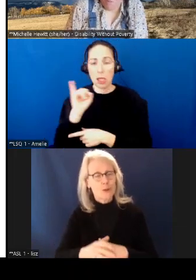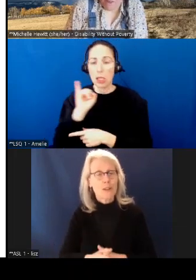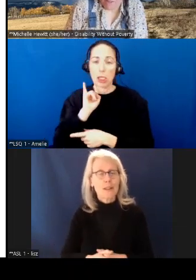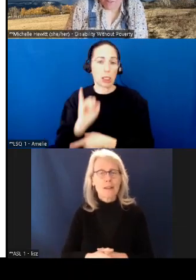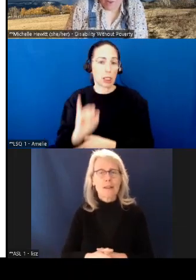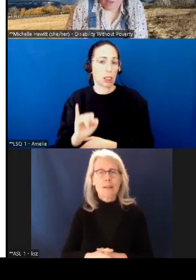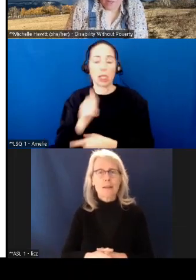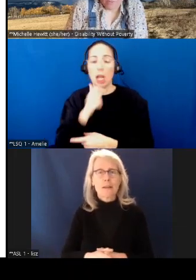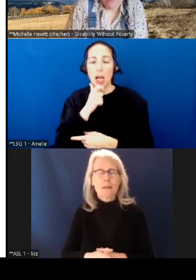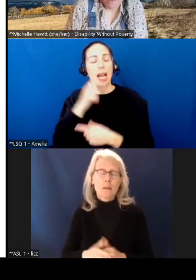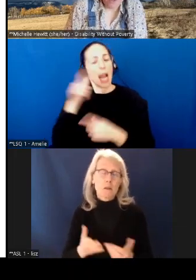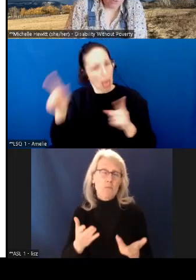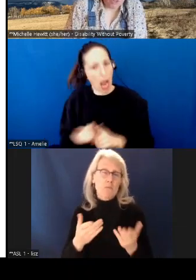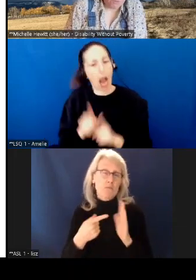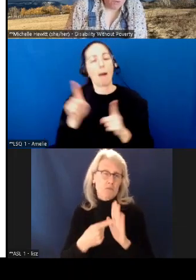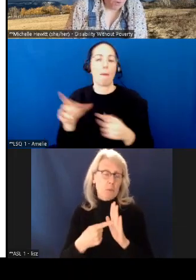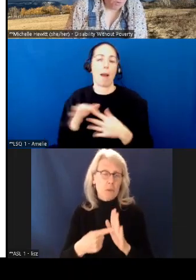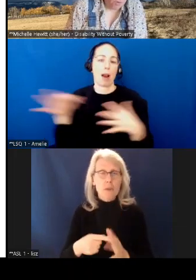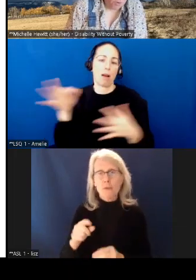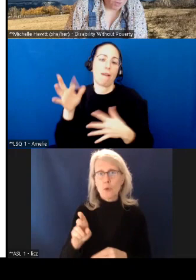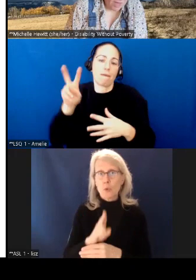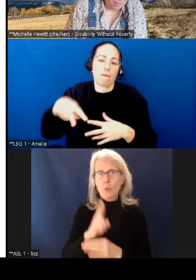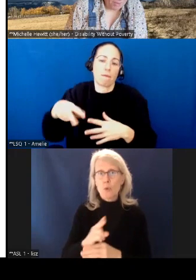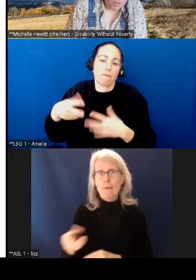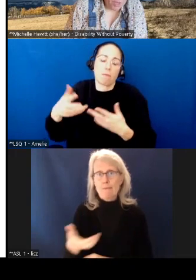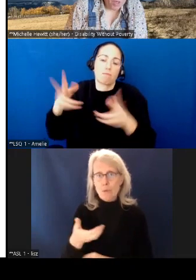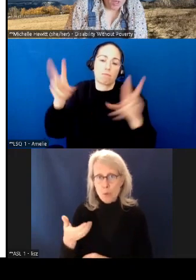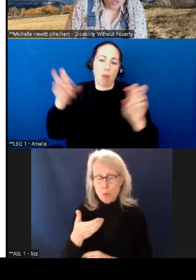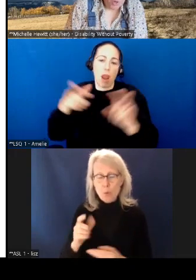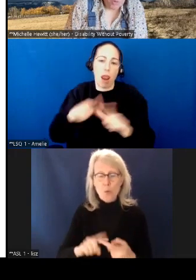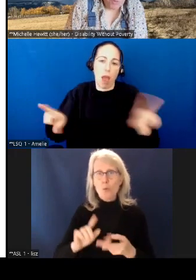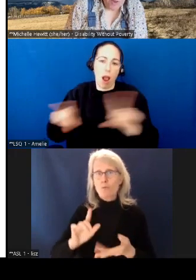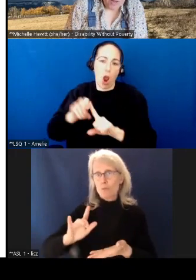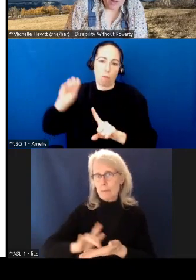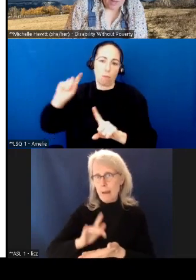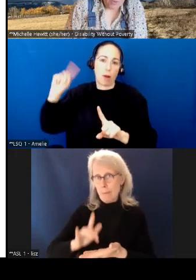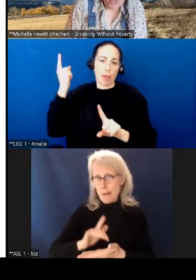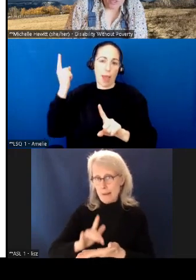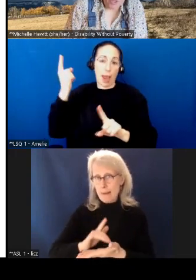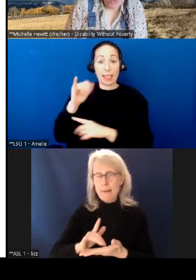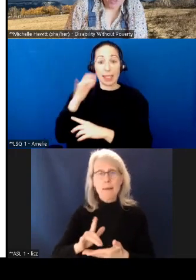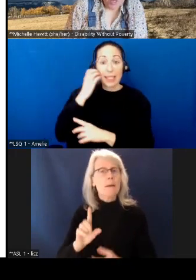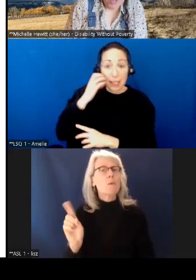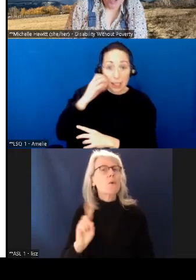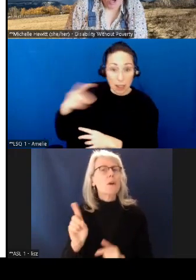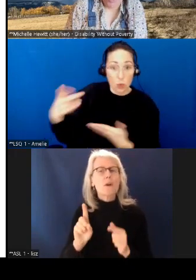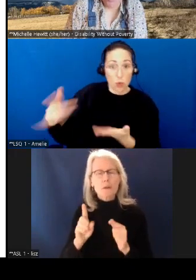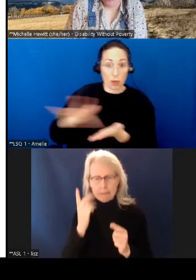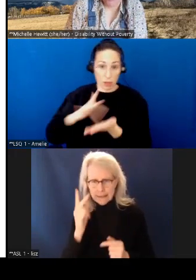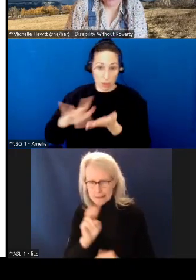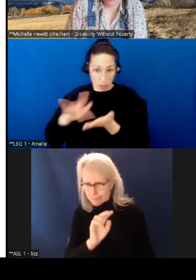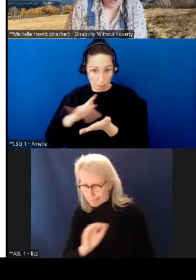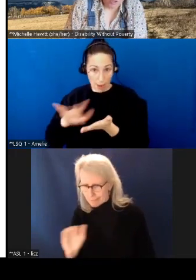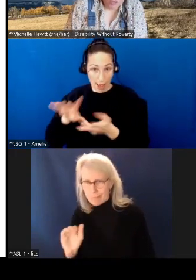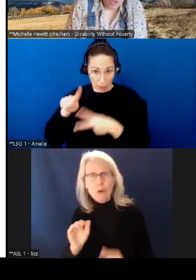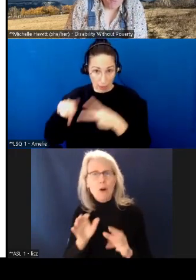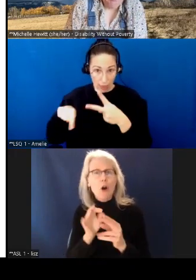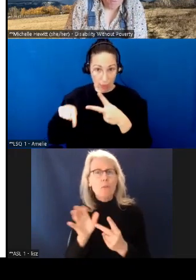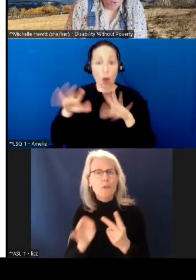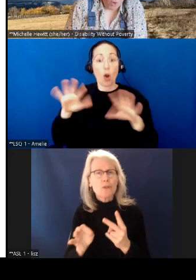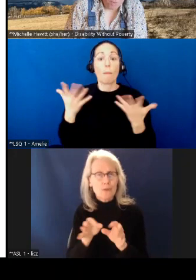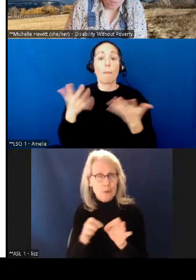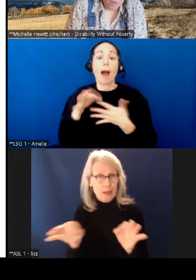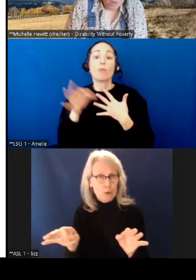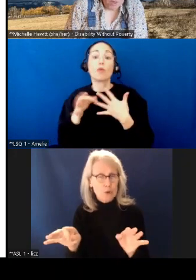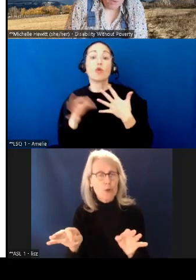si vous souhaitez l'entendre en anglais, dans la langue originale. Si vous utilisez un appareil mobile, tel qu'un téléphone ou une tablette, vous